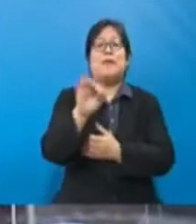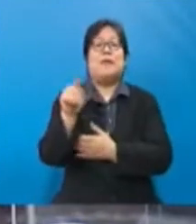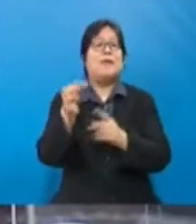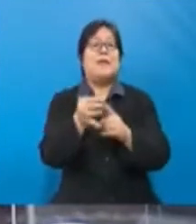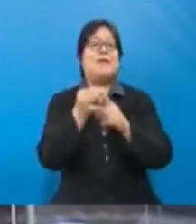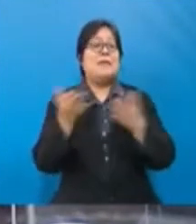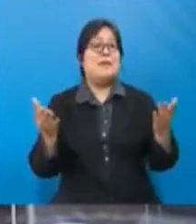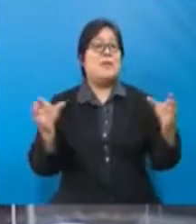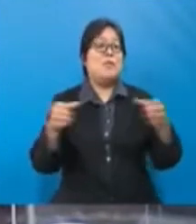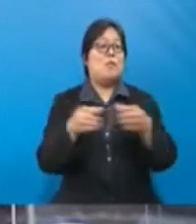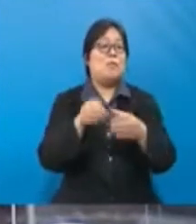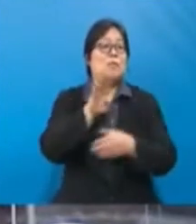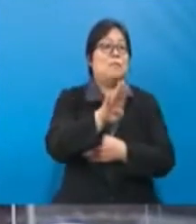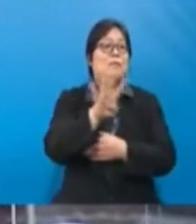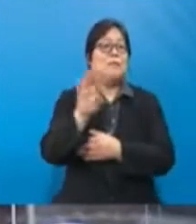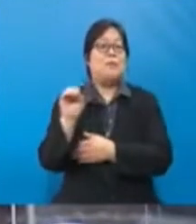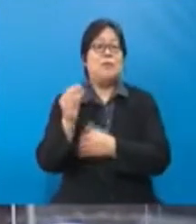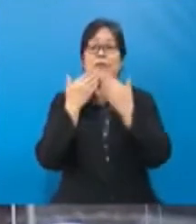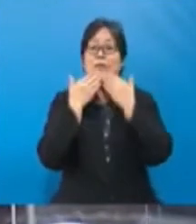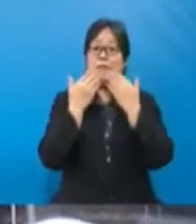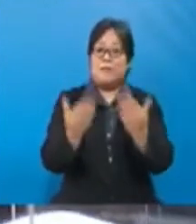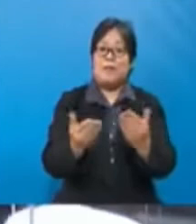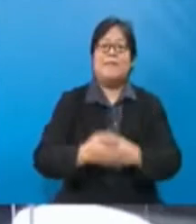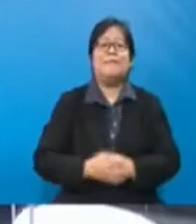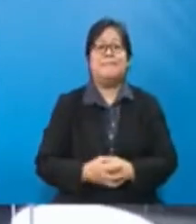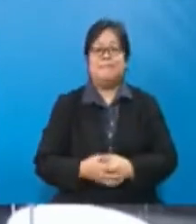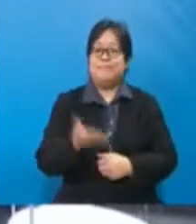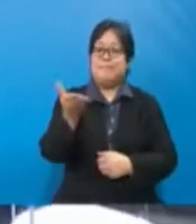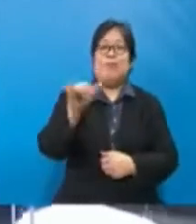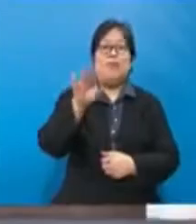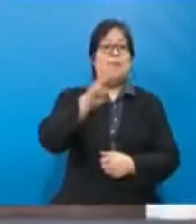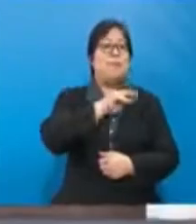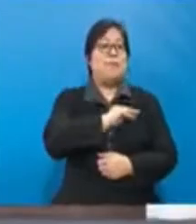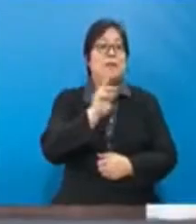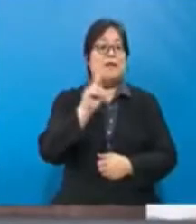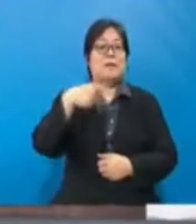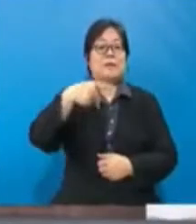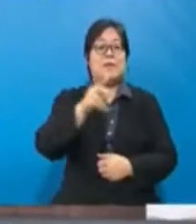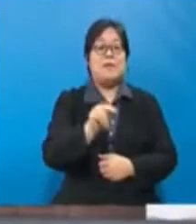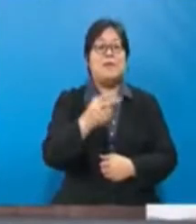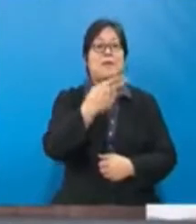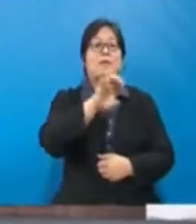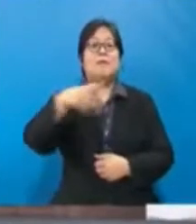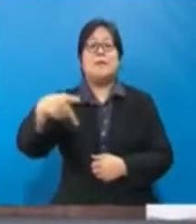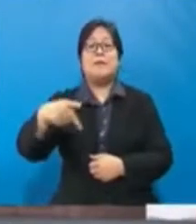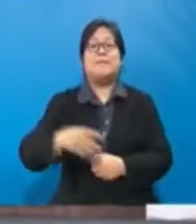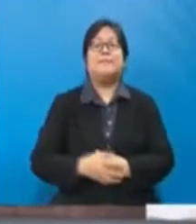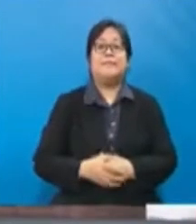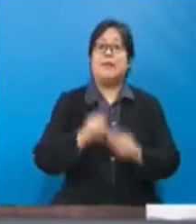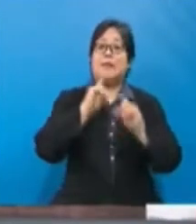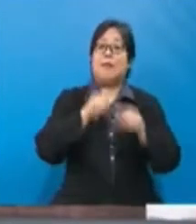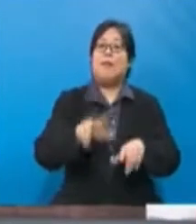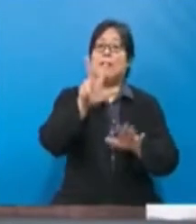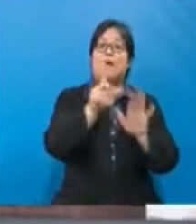ini khasnya golongan B40. Terima kasih. Sila berhormat Menteri Perdagangan Dalam Negeri dan